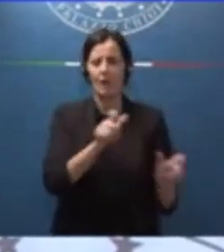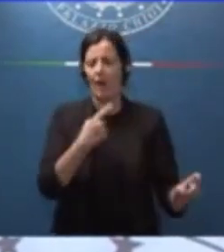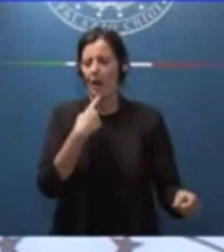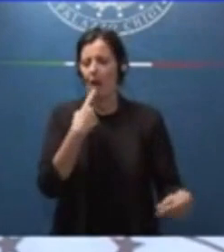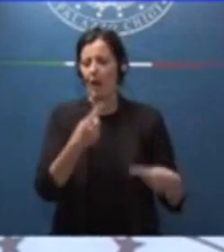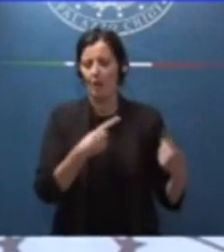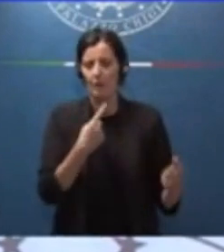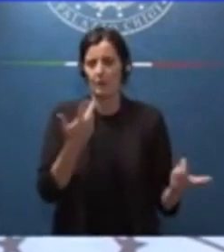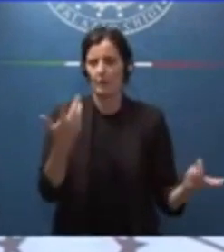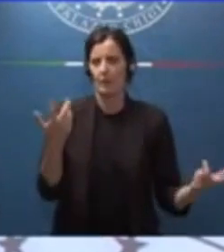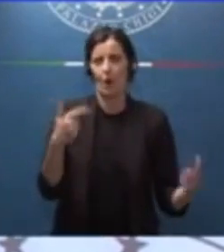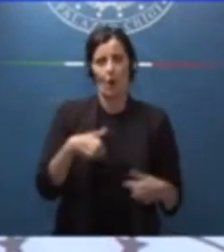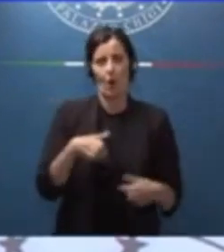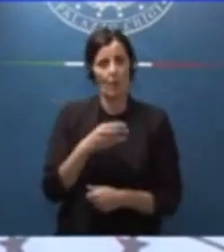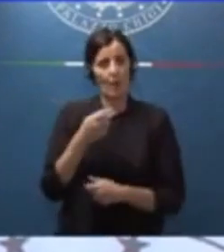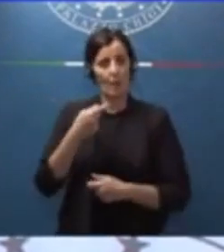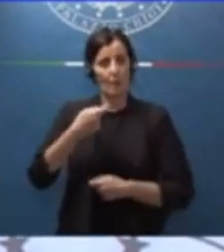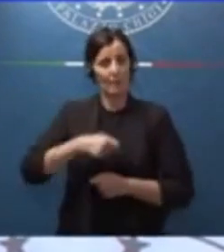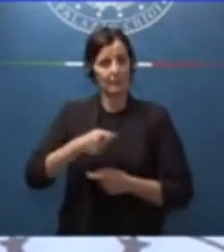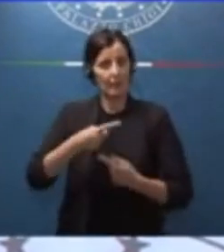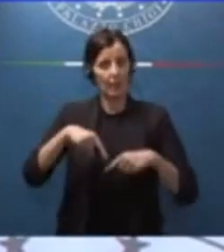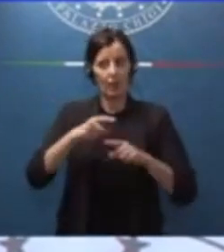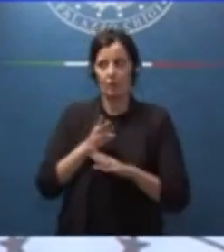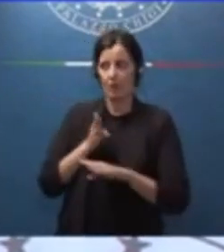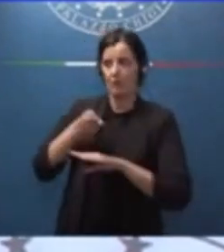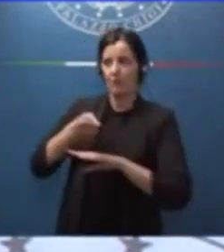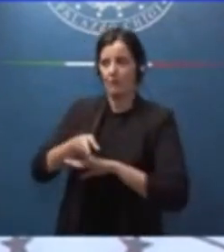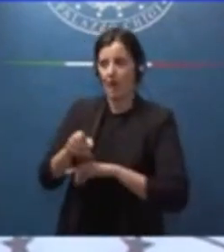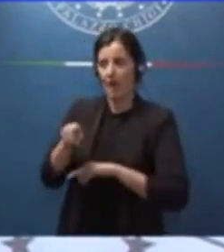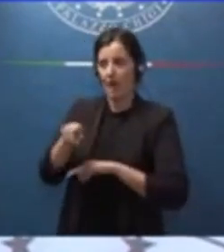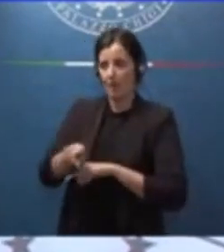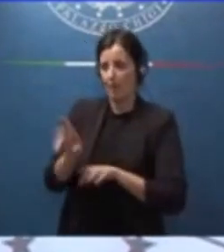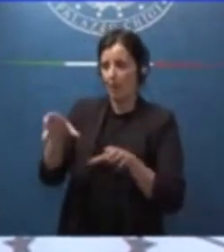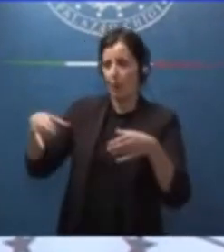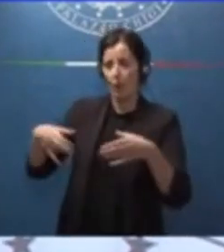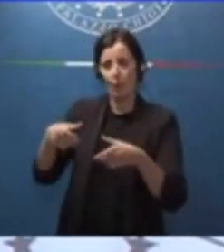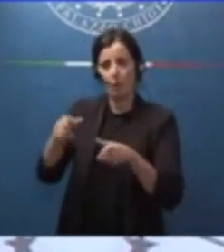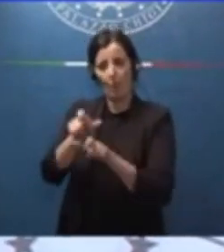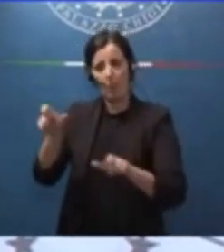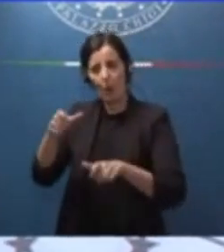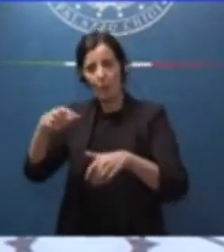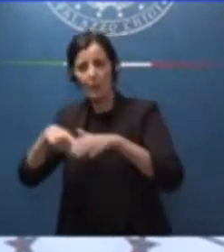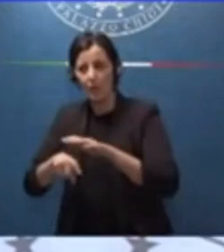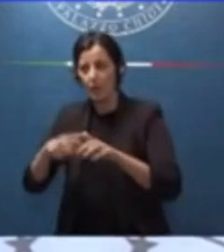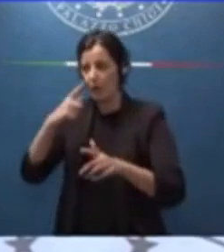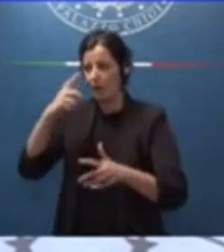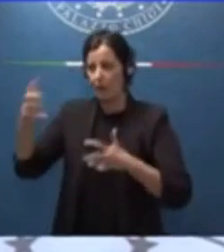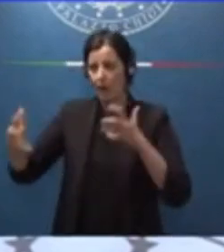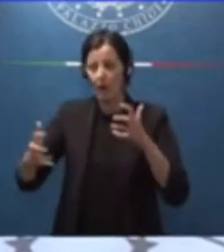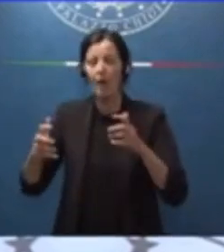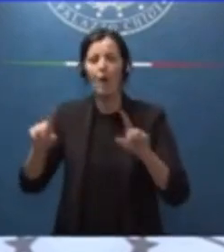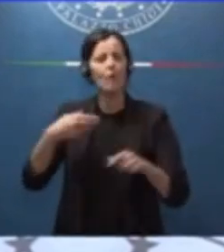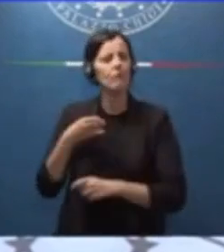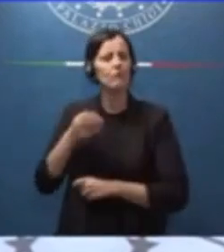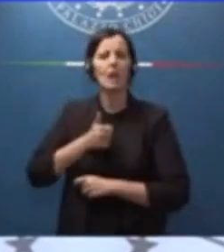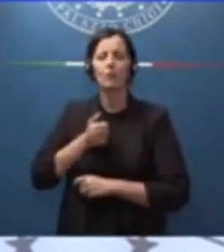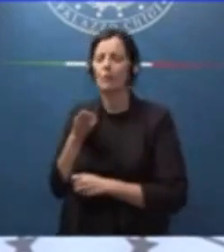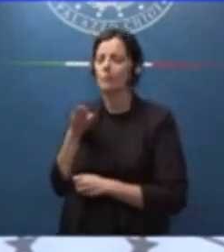Presidente del Consiglio andasse in mezzo ai minatori in fermento, lui andò in mezzo ai minatori da solo